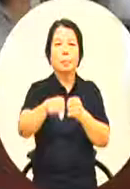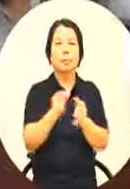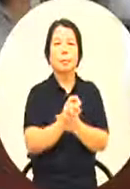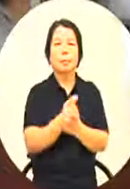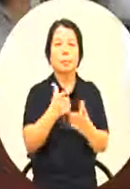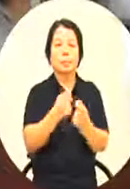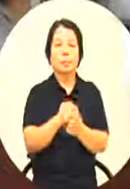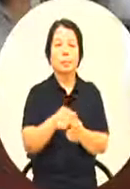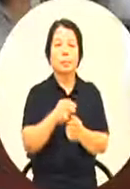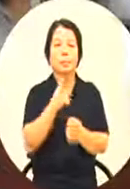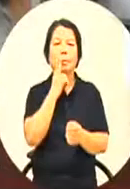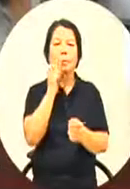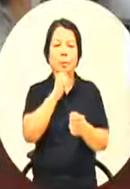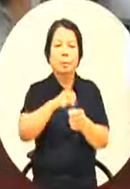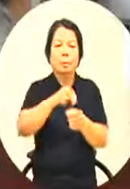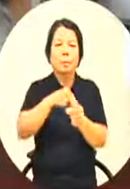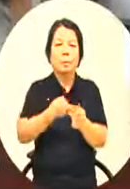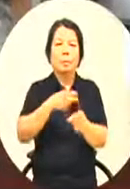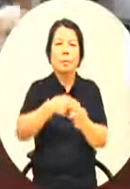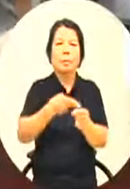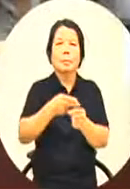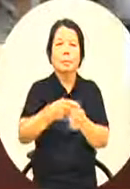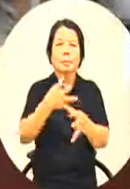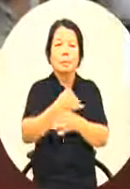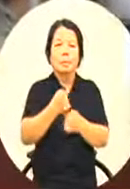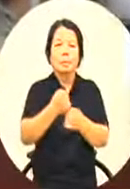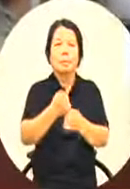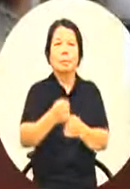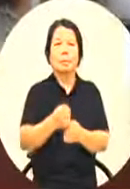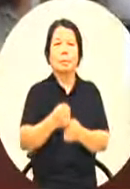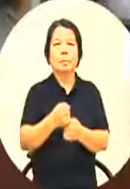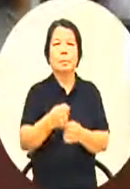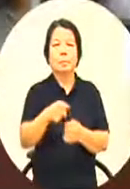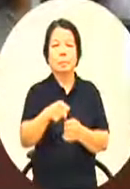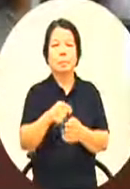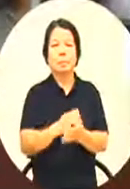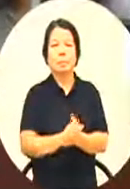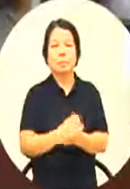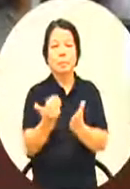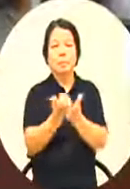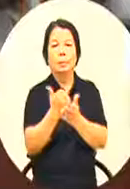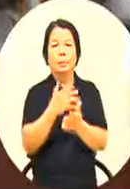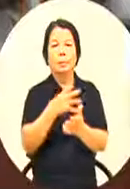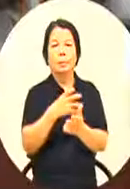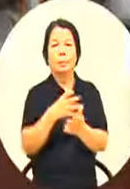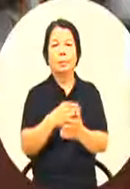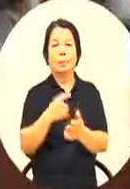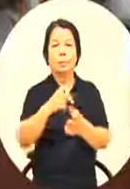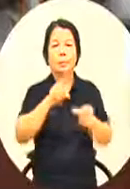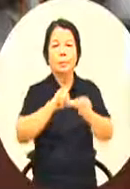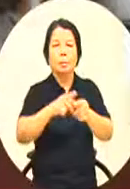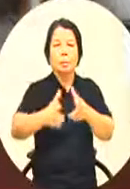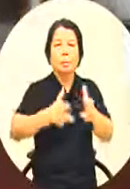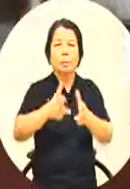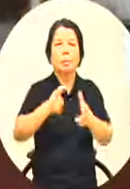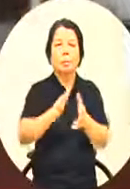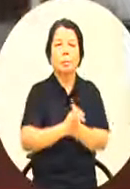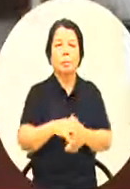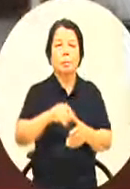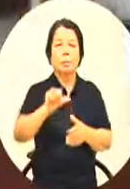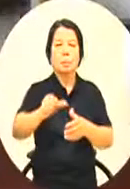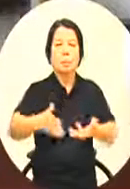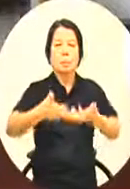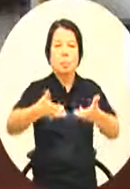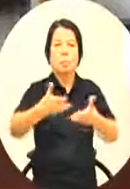我们钢雕艺术节其实已经在筹办当中了那吴宇员刚刚有提说中游的那个武清厂